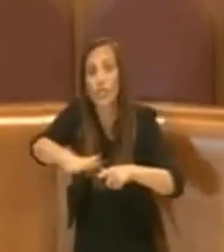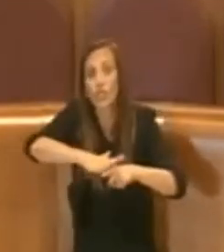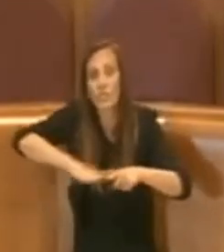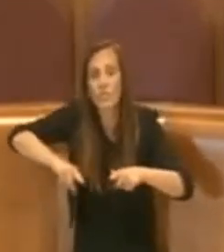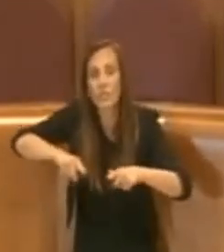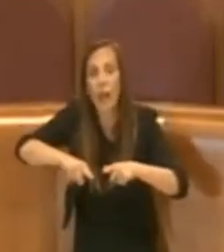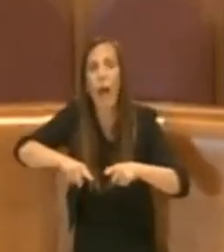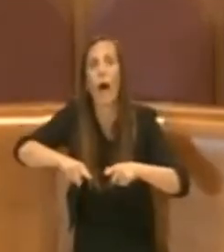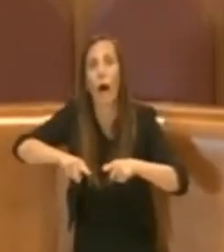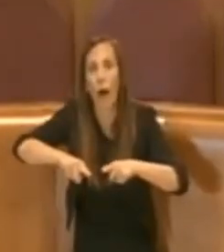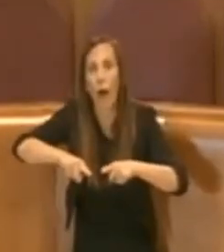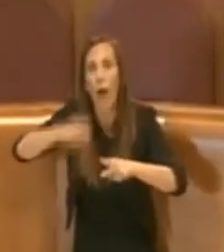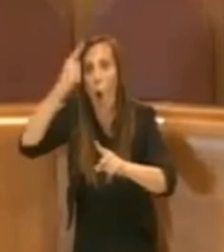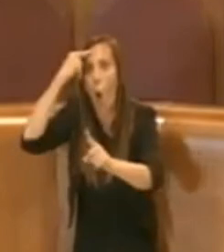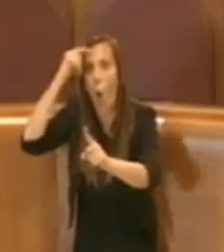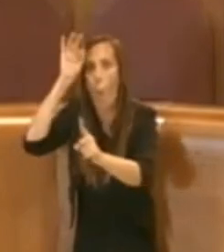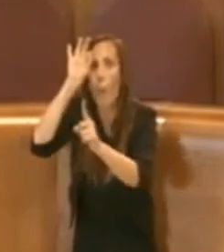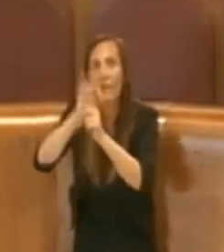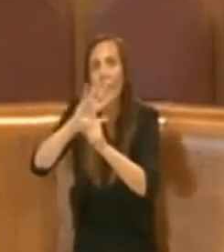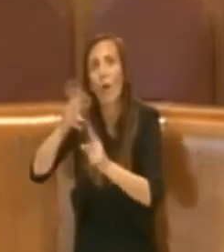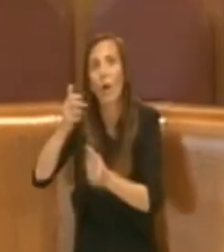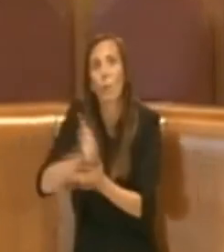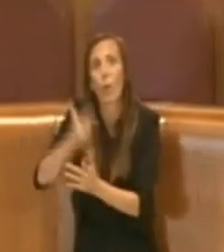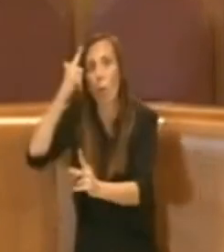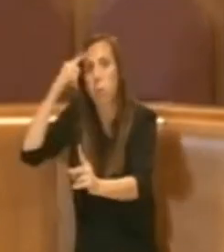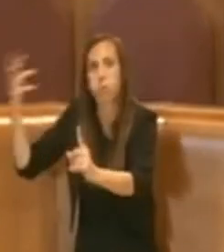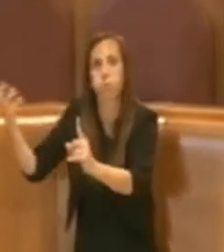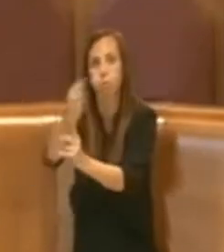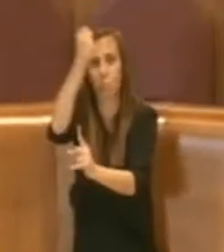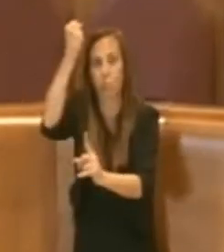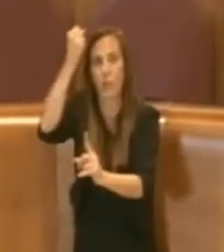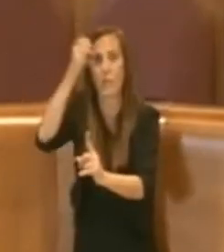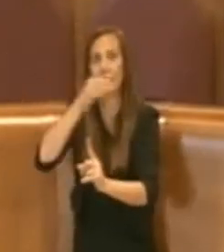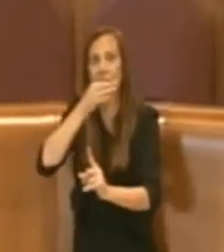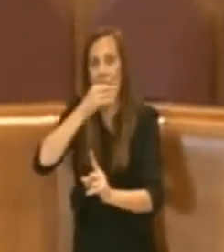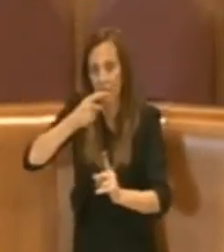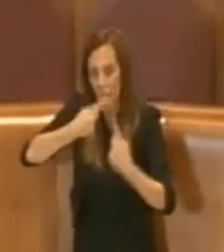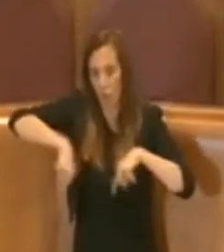importante previsto nelle nostre linee programmatiche.